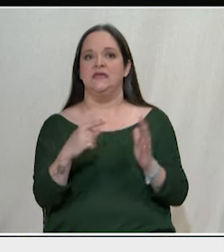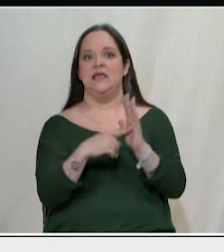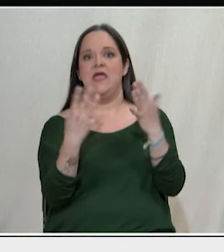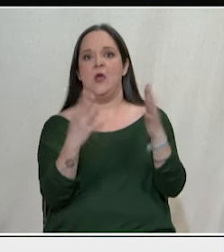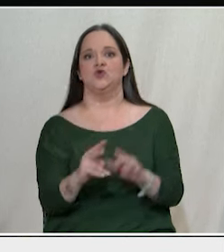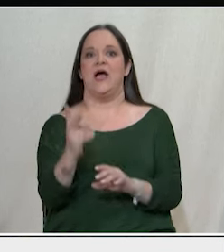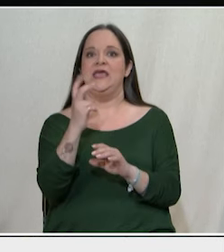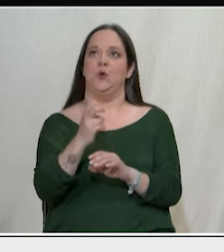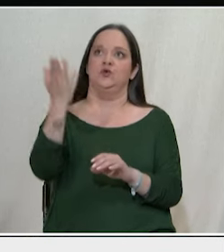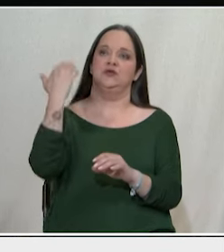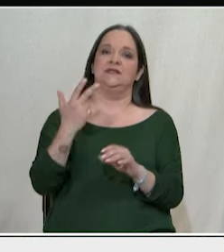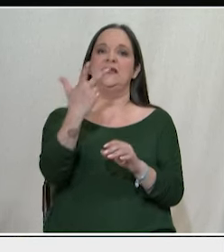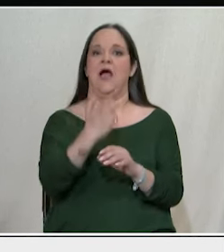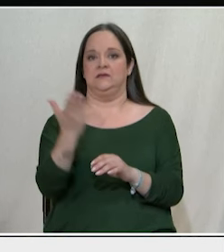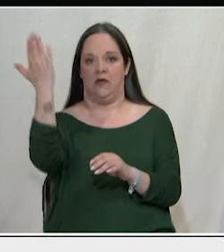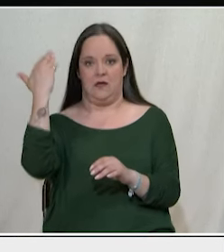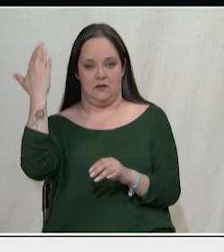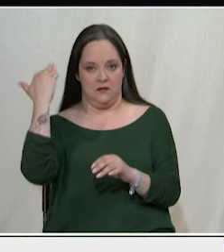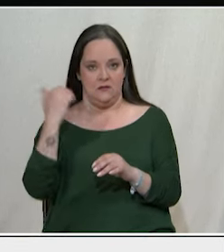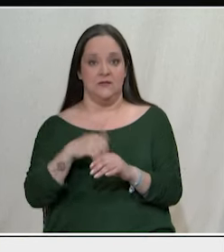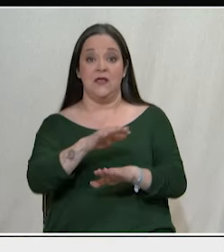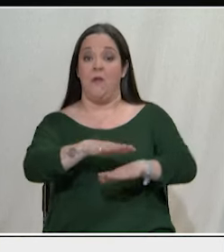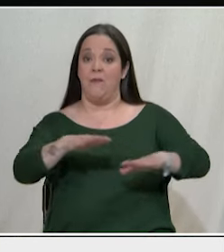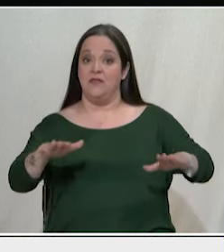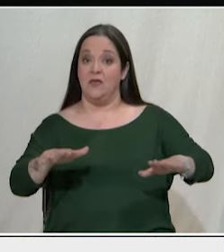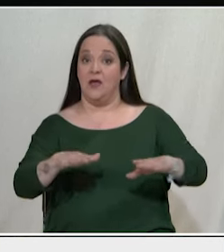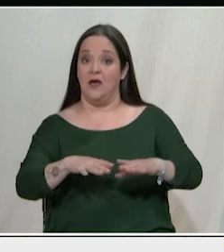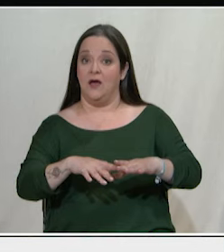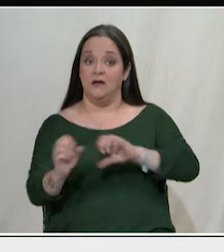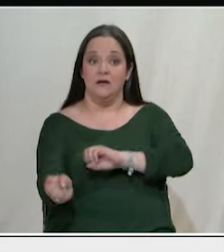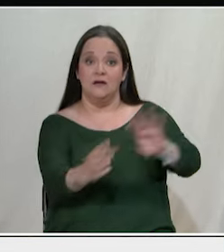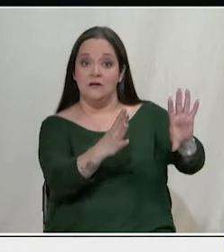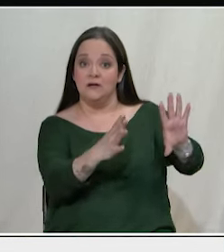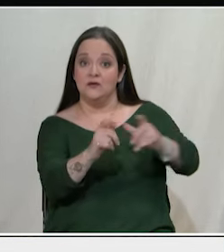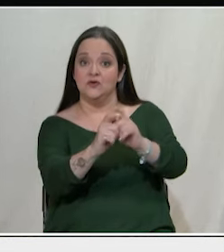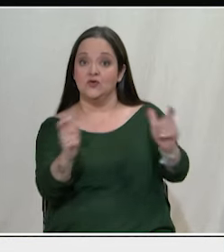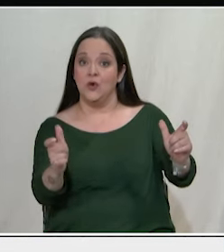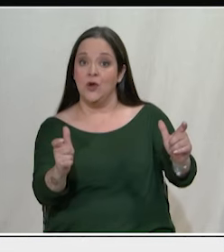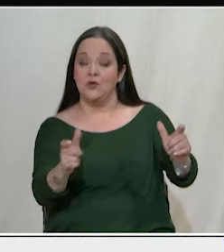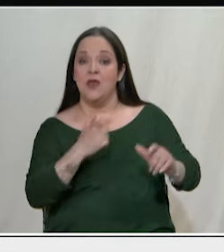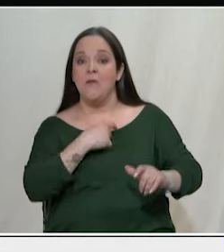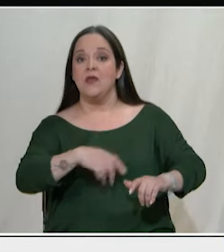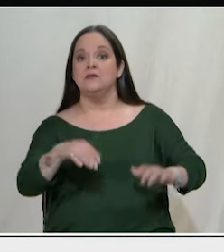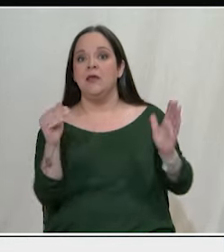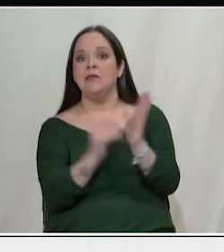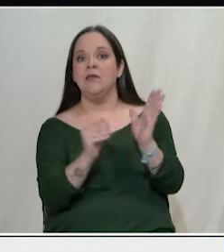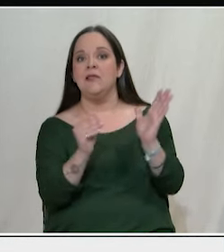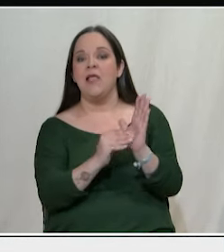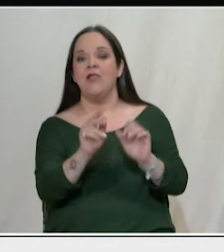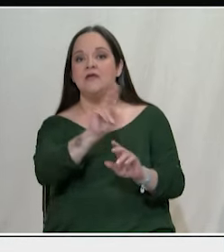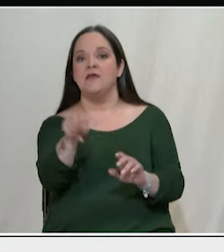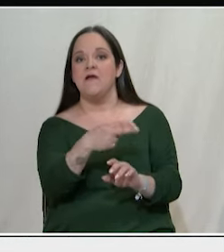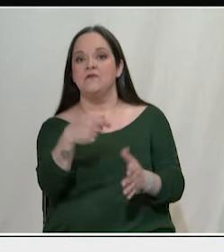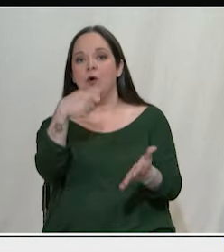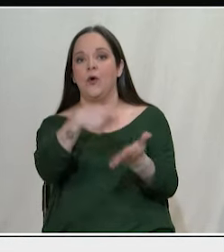30 τα παιδιά να μην πετιούνται έξω από το σχολείο και να μην χρειάζεται να πληρώσει πολλές χιλιάδες ευρώ για να πάρεις ένα πτυχίο